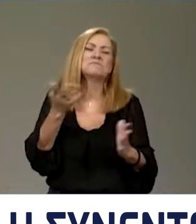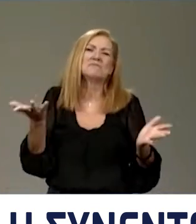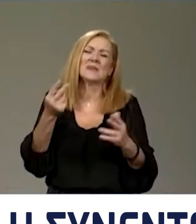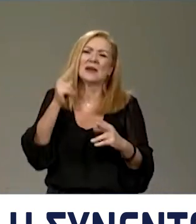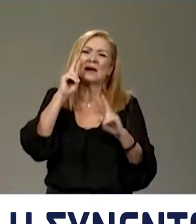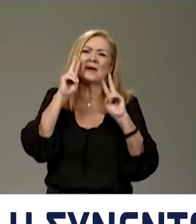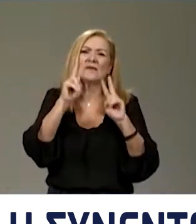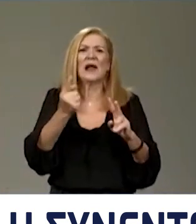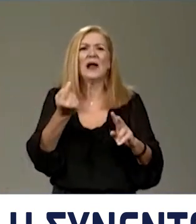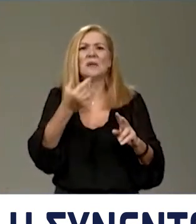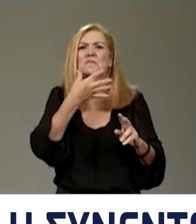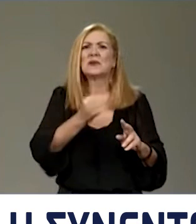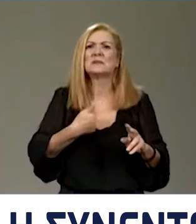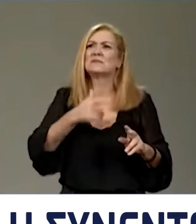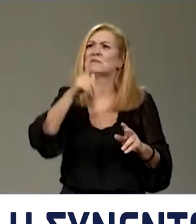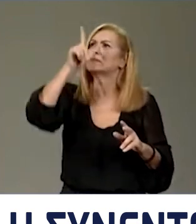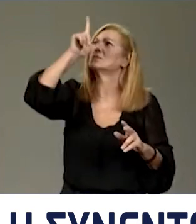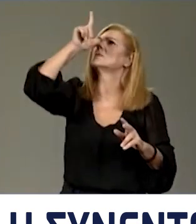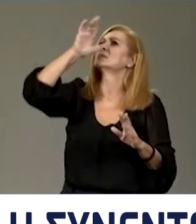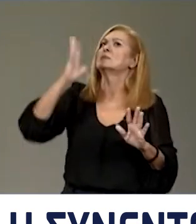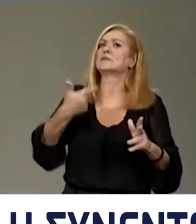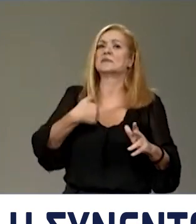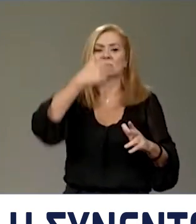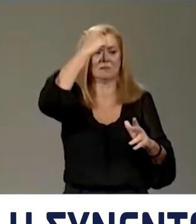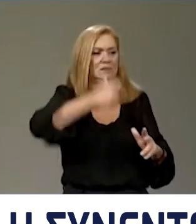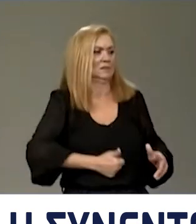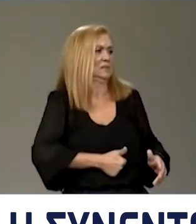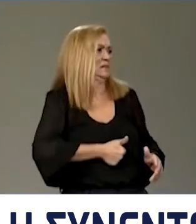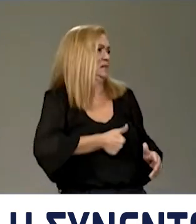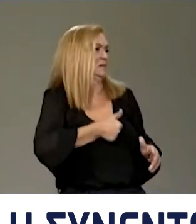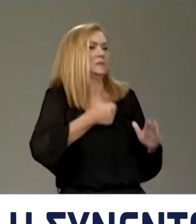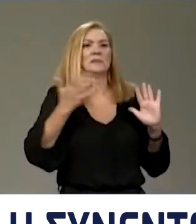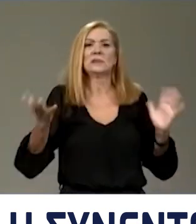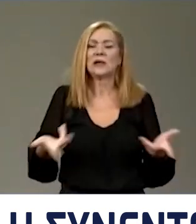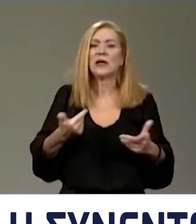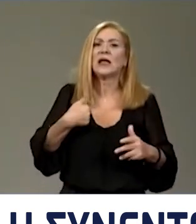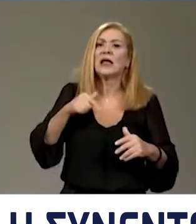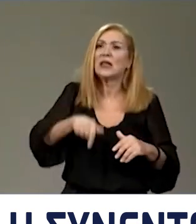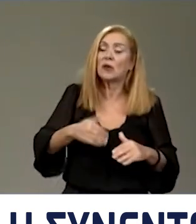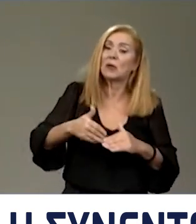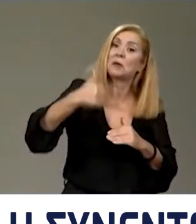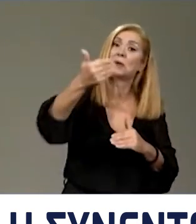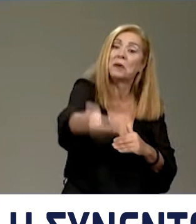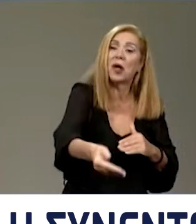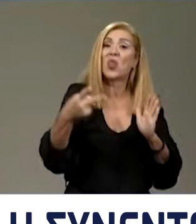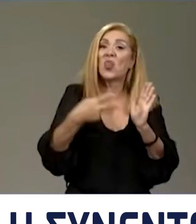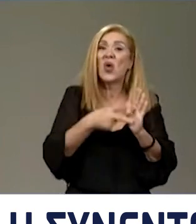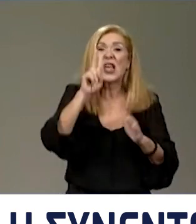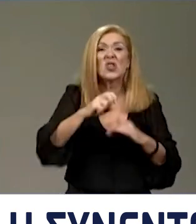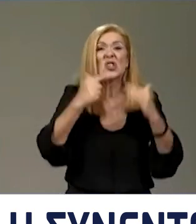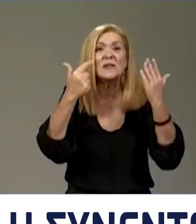αλαζονικό και τρόμο να πω και αυτό αναφορικό να ασχολούμαστε τώρα με το τι θα γίνει το 2027.